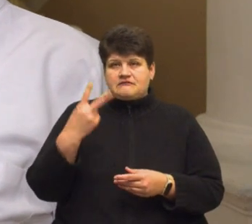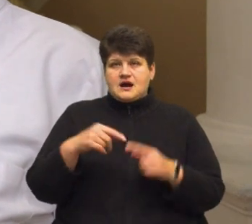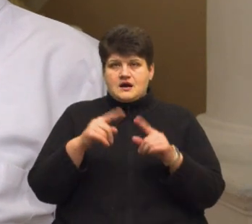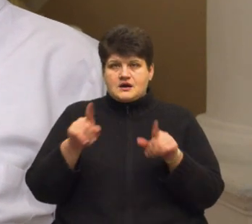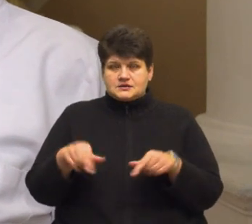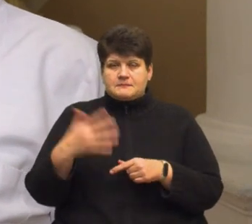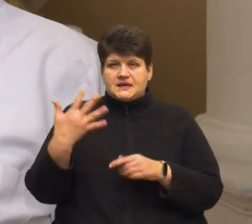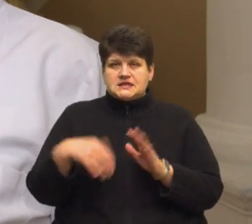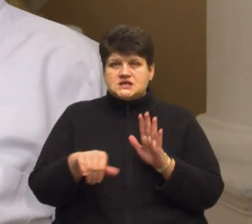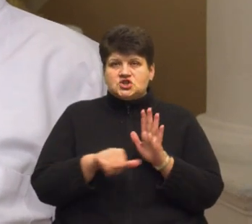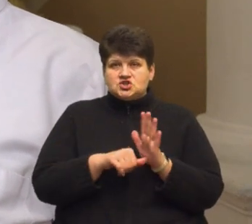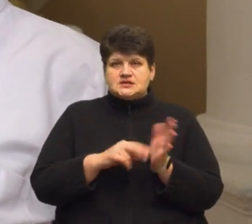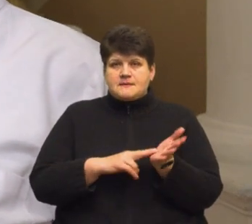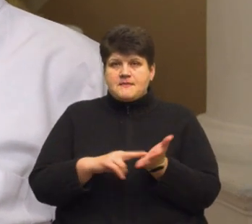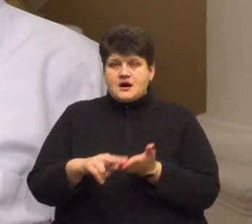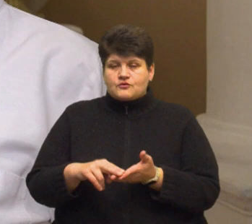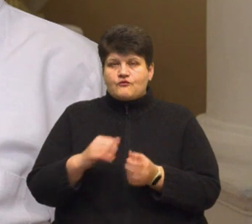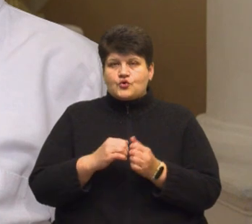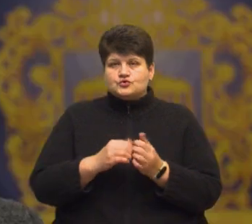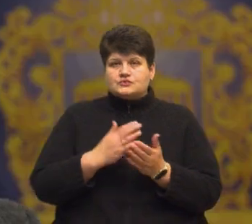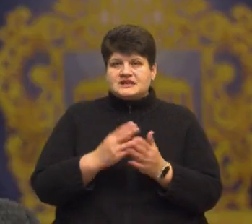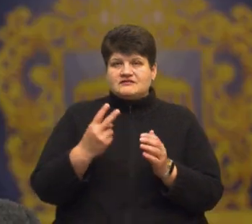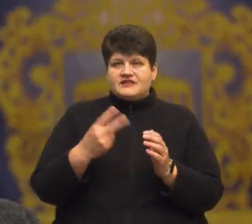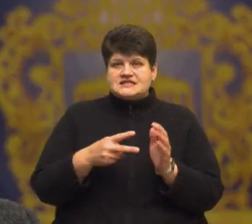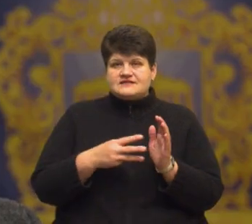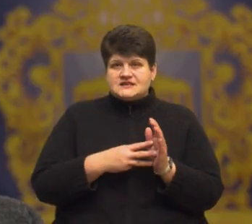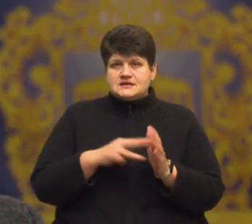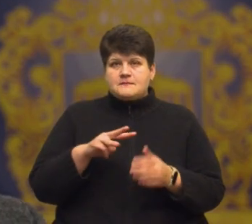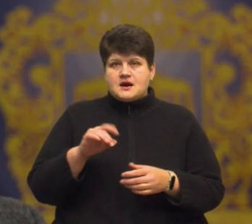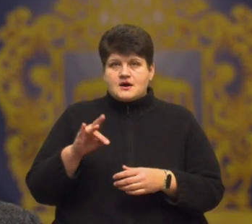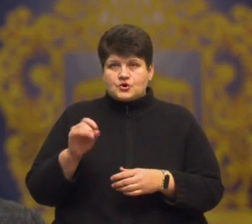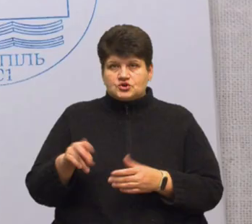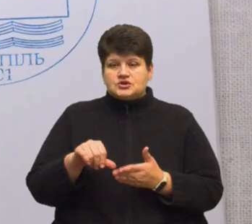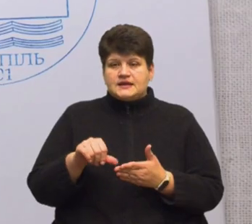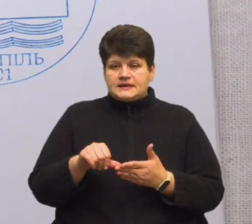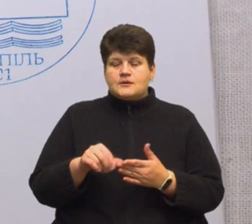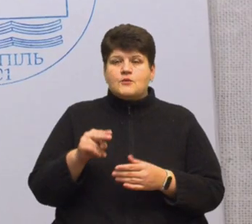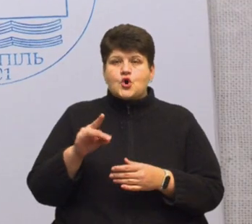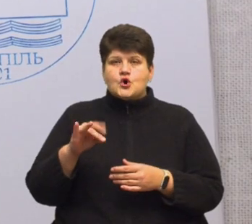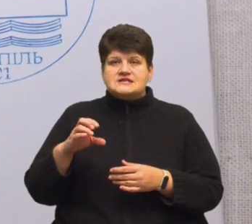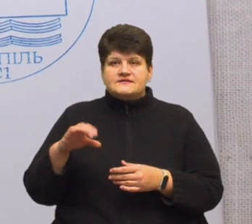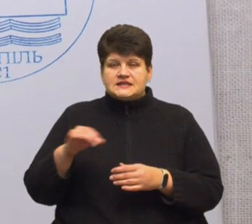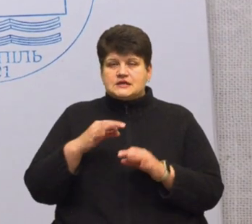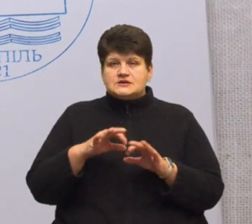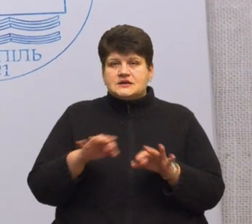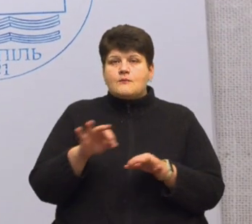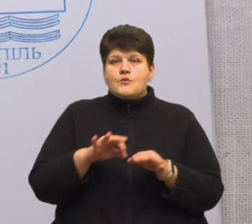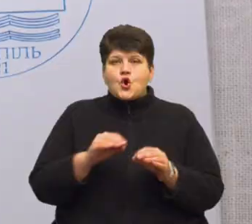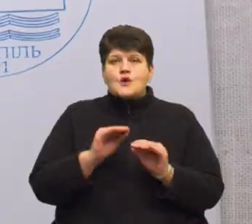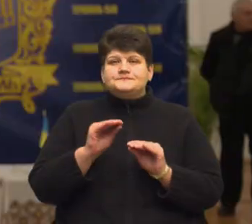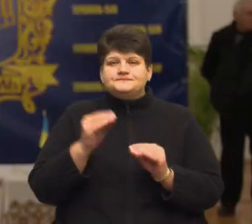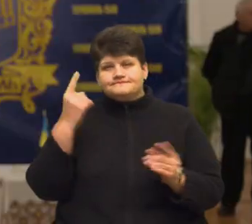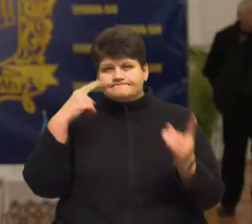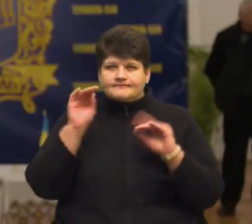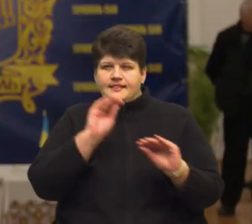56 марок, в кожному аркуші 28 марок. Член міської просвіти Михайло Тимошик розповів про дизайн конвертів. Була розроблена